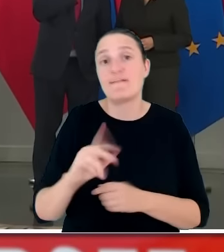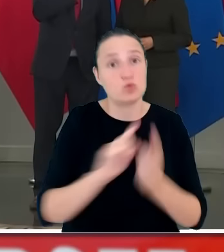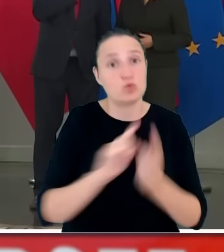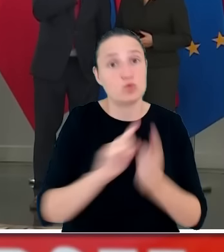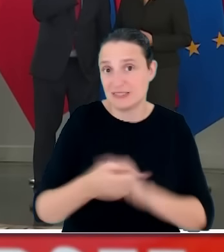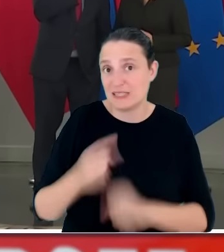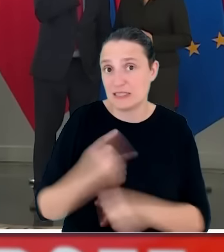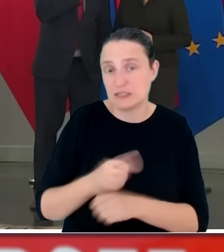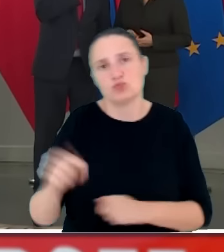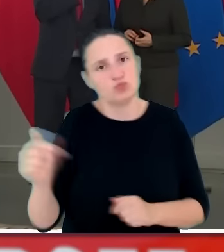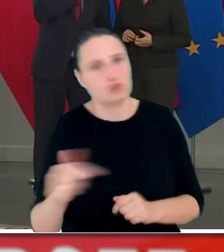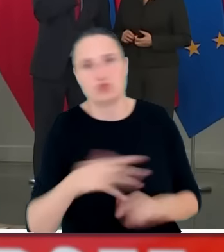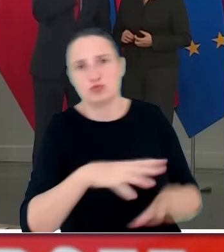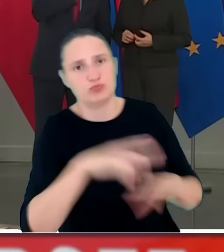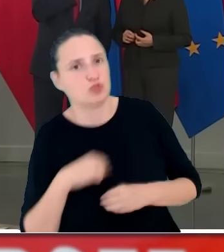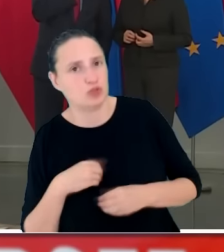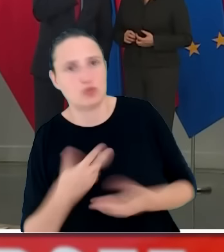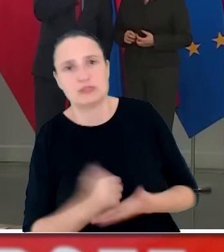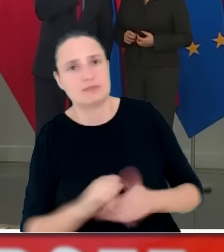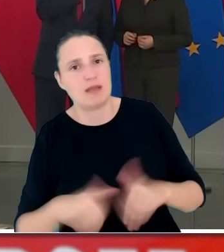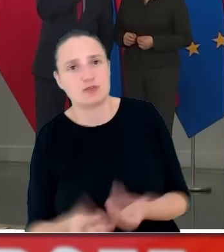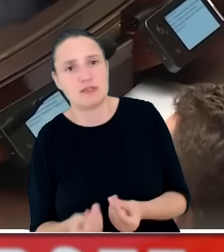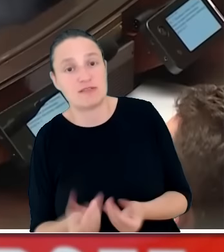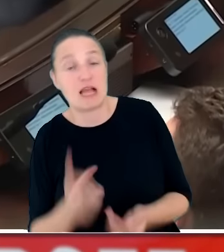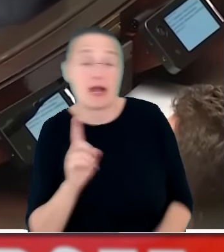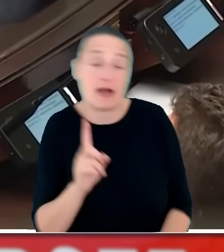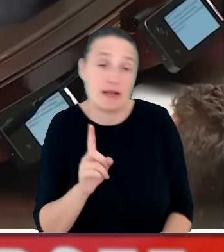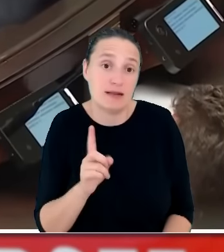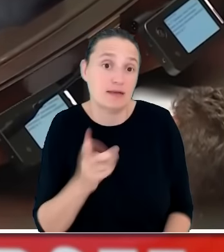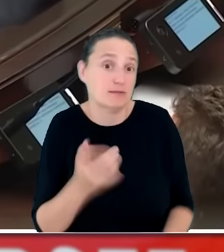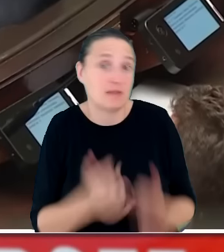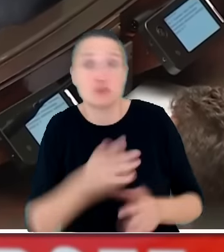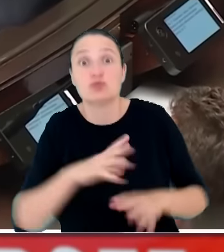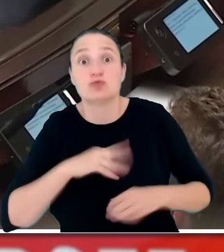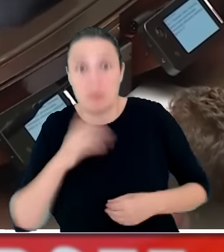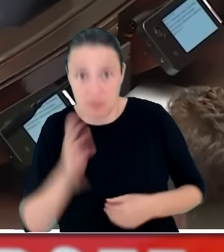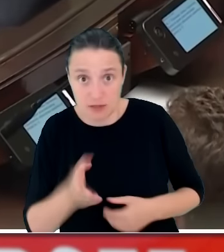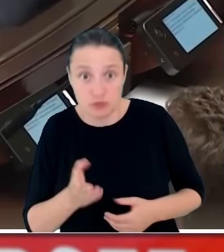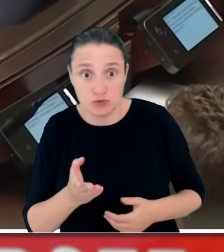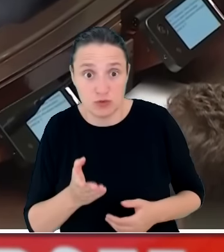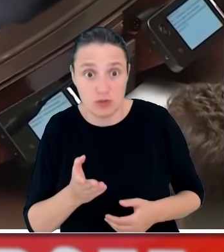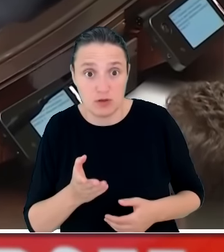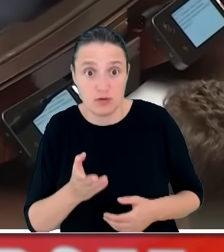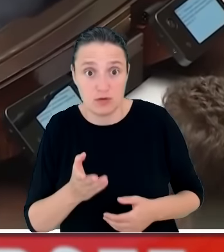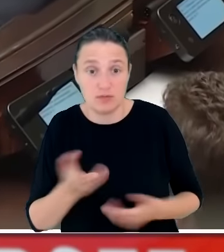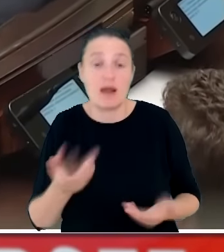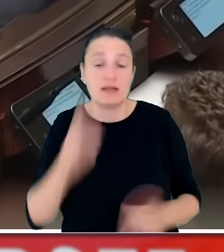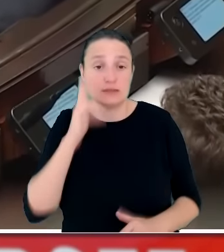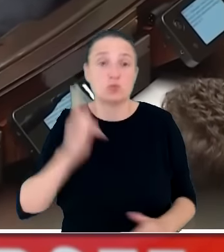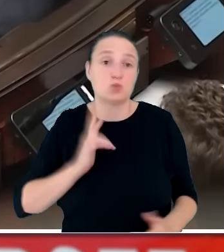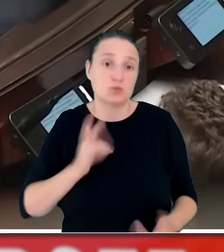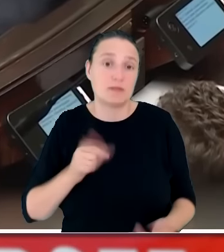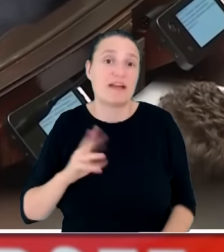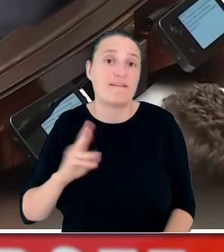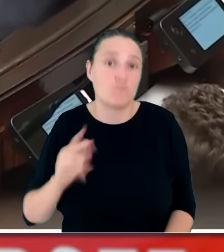się dostosować i przyjmuje to sprawozdanie. No i jeżeli ono jest przyjęte przez taką instytucję jak PKW,